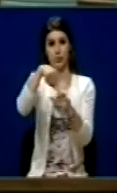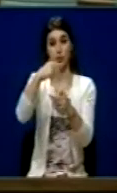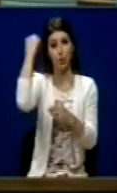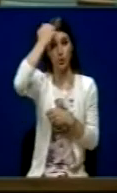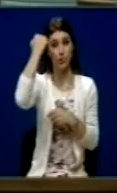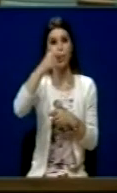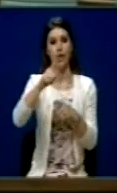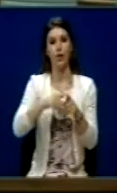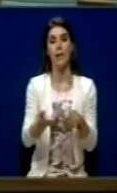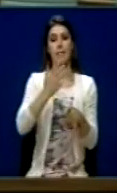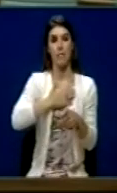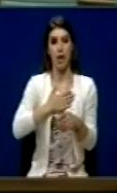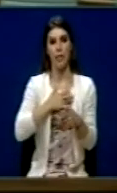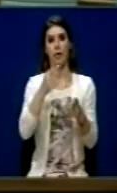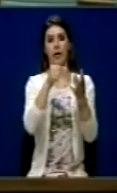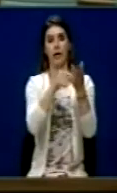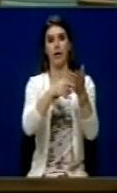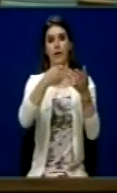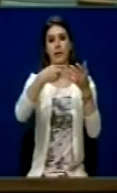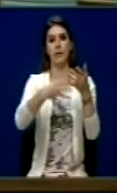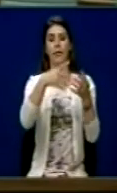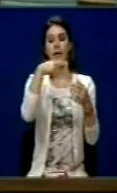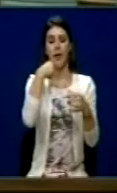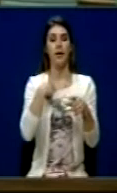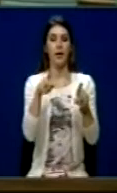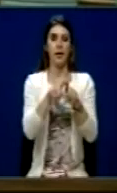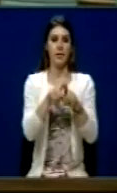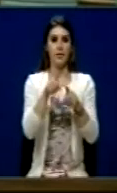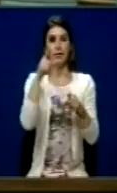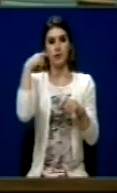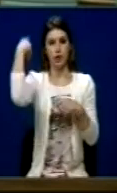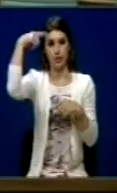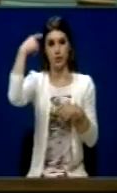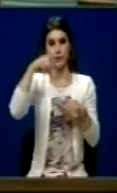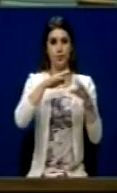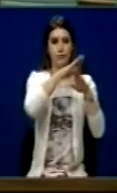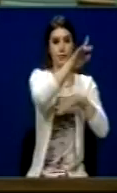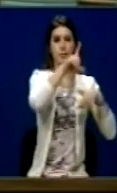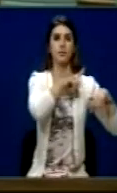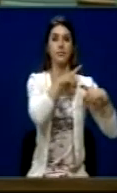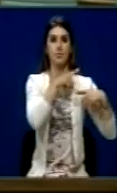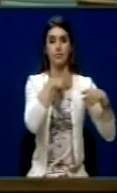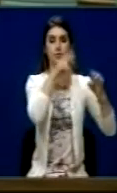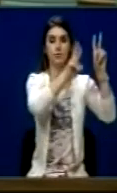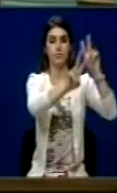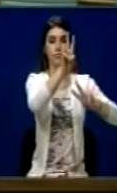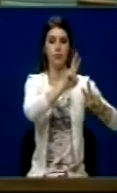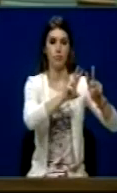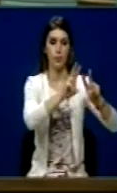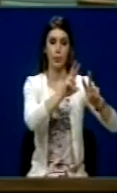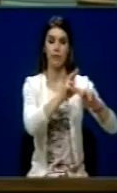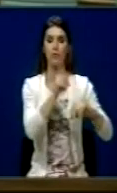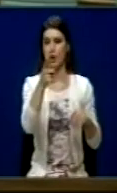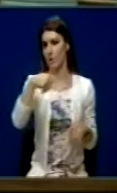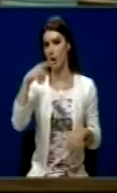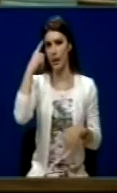këtë do t'a ketë rënjën e naty me cilin thot që po edhon do t'kujdesen për shqiptare që e dojnë njash Kosovës. Dhe pastaj të gjithë dhe dimë se që